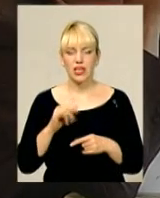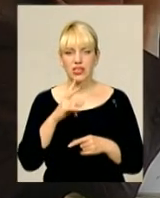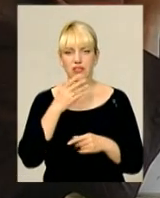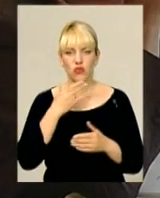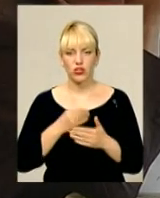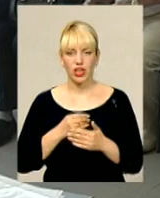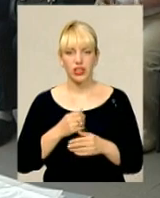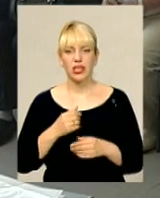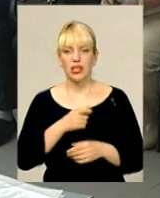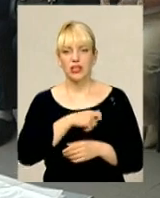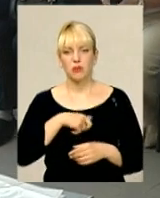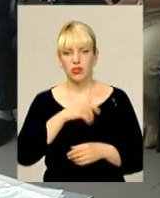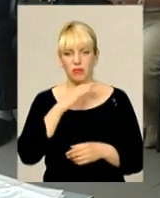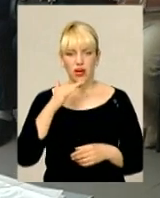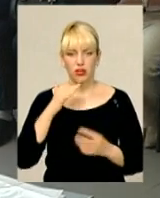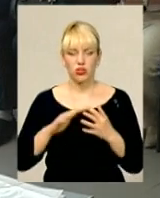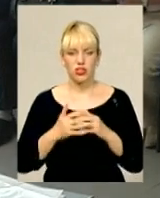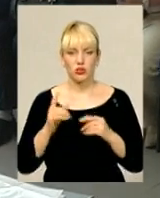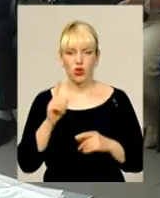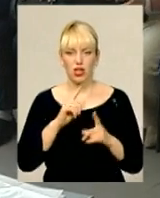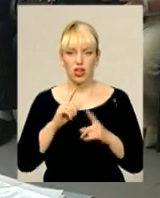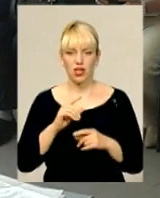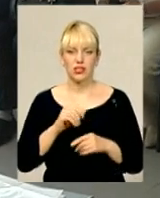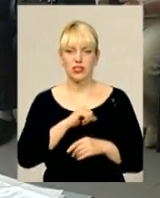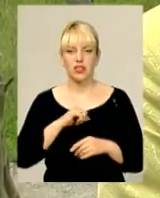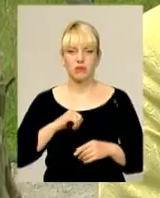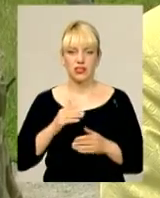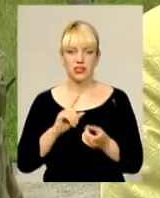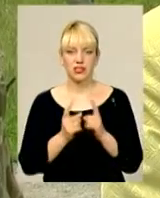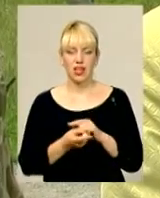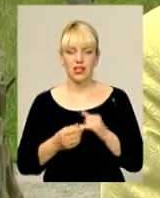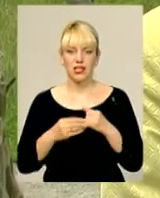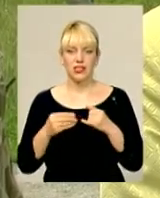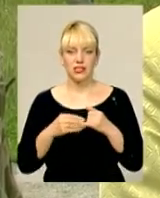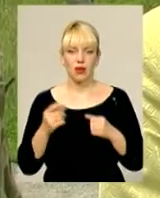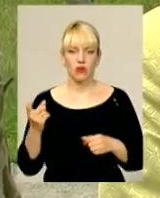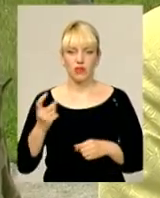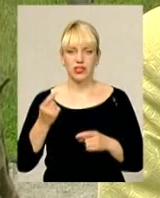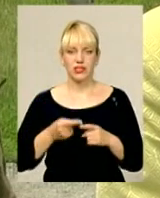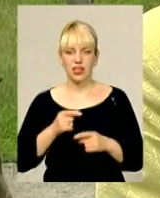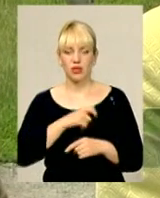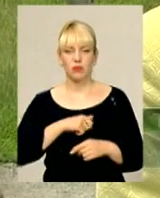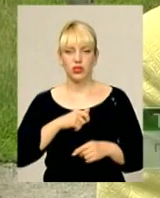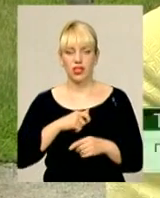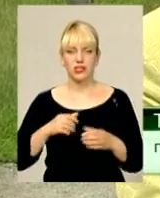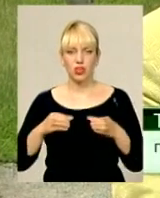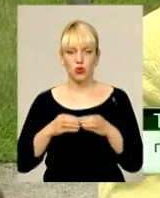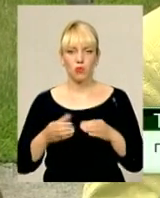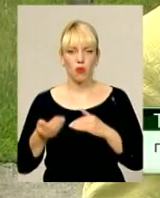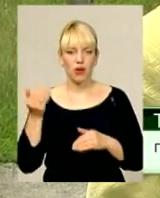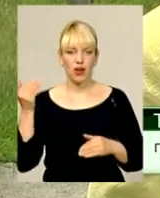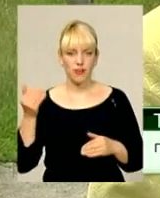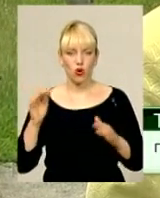каденцією чимало депутатів сільради самі стали землевласниками. Це депутатський корпус попереднього скликання і